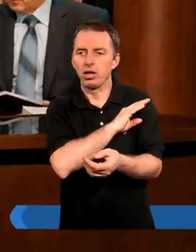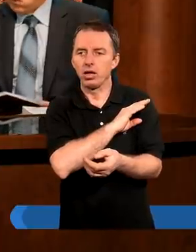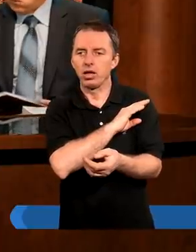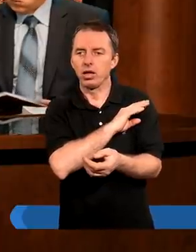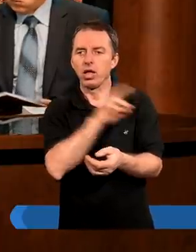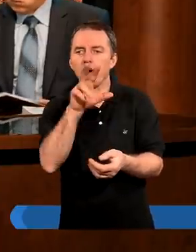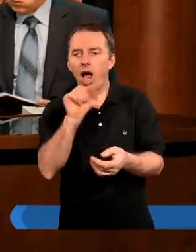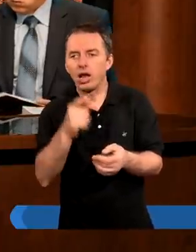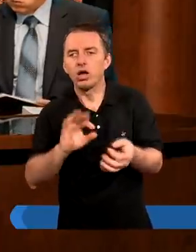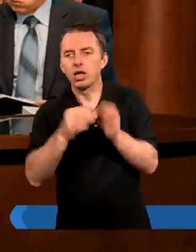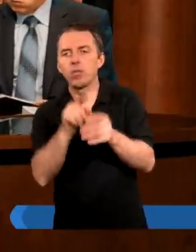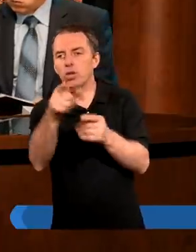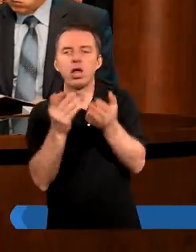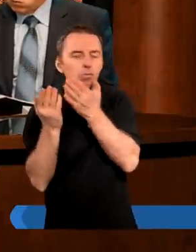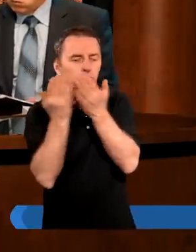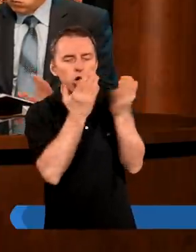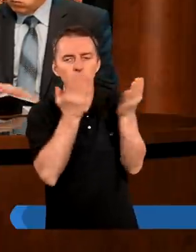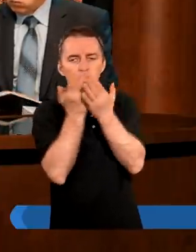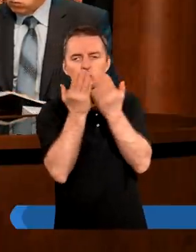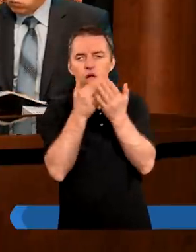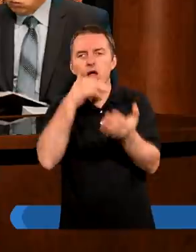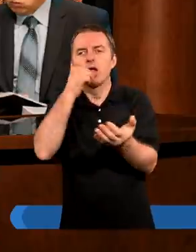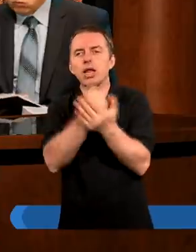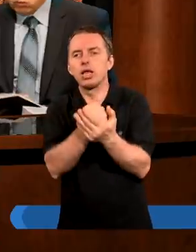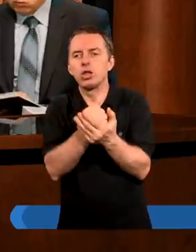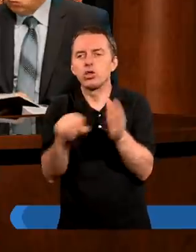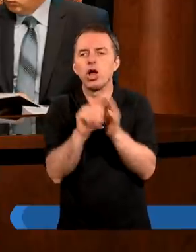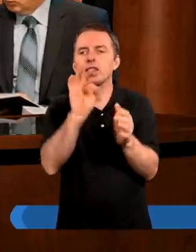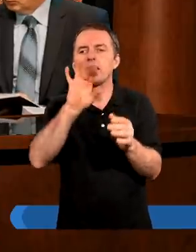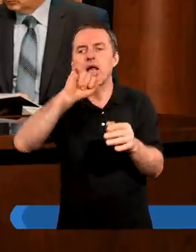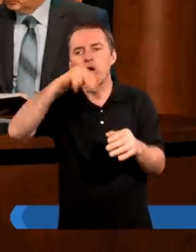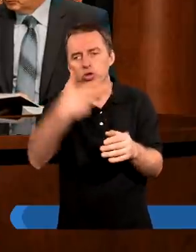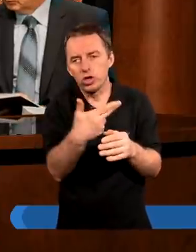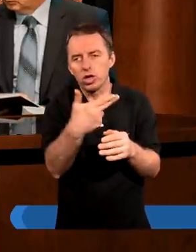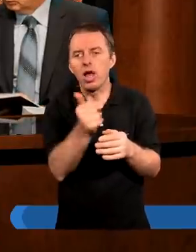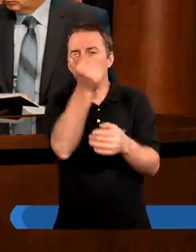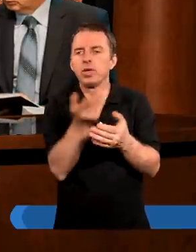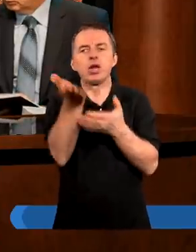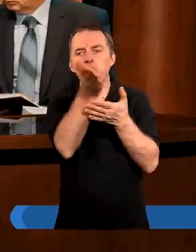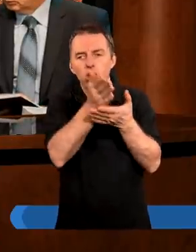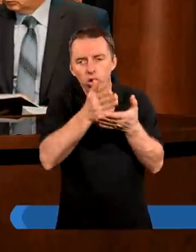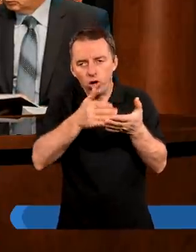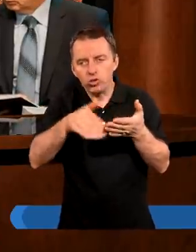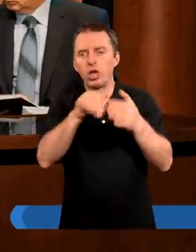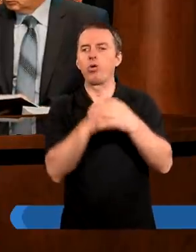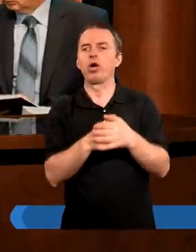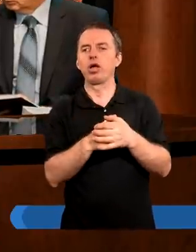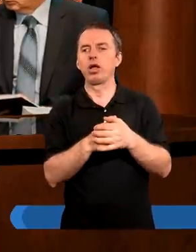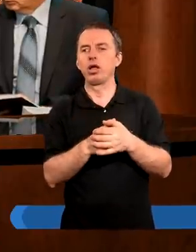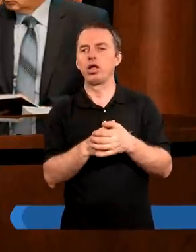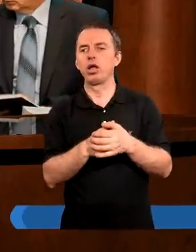Halinko, gdybyś przeczytała z listu do Tesaloniczan z pierwszego rozdziału,